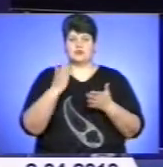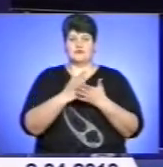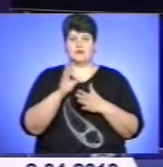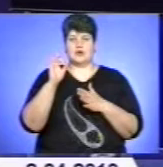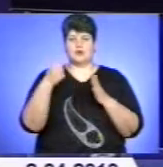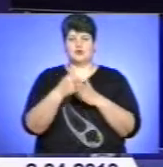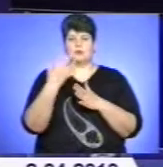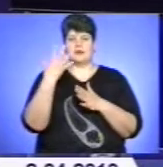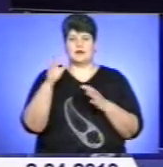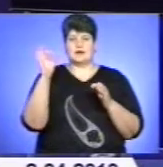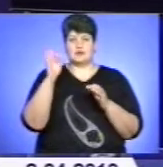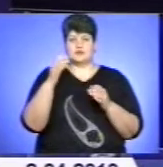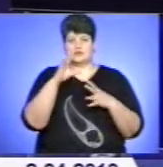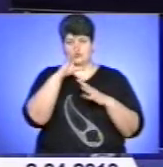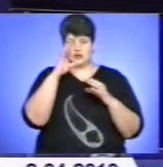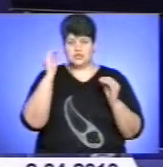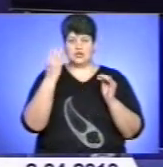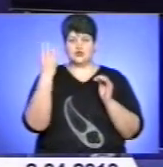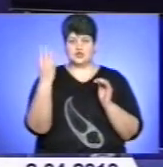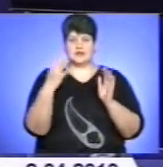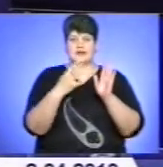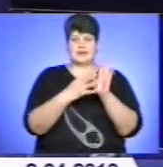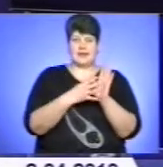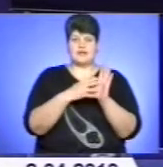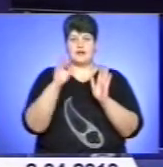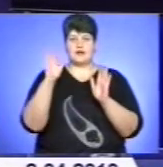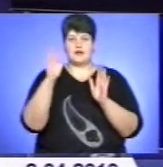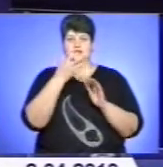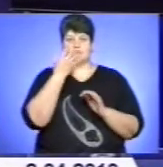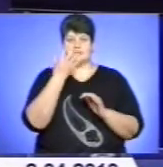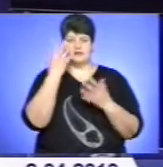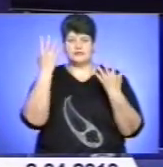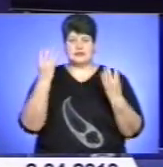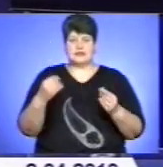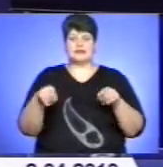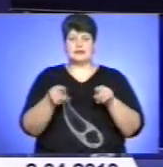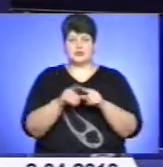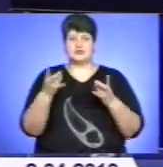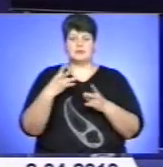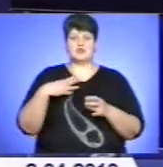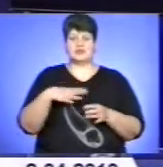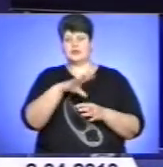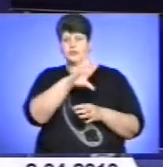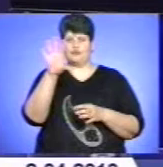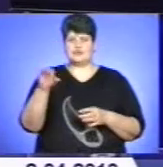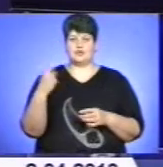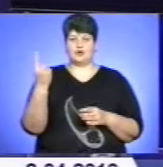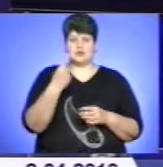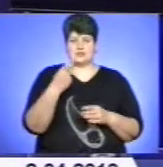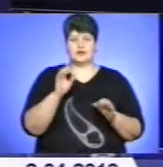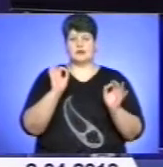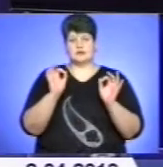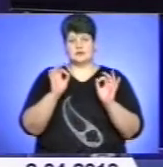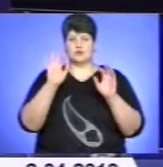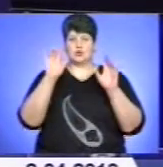градусів у ночі та плюс 4-9 градусів у день. Він також зазначив слід чекати у усіх регіонах помірні дощі. І тільки в